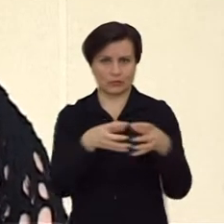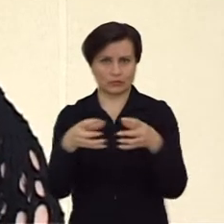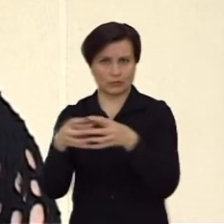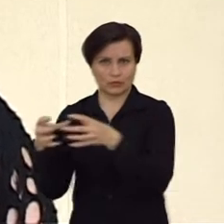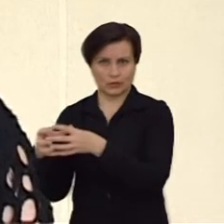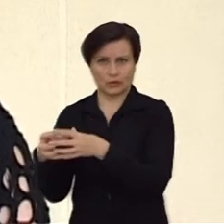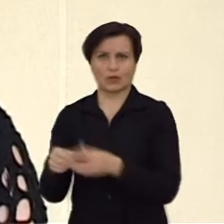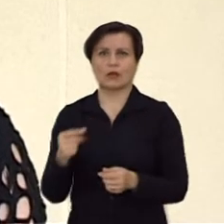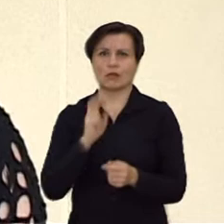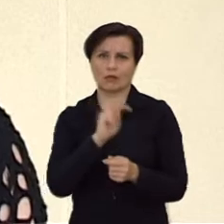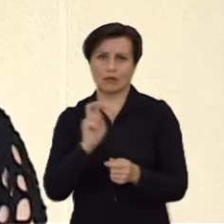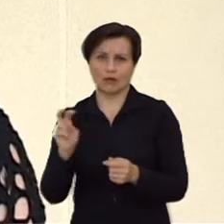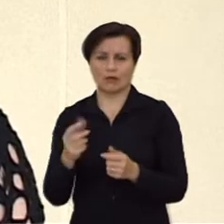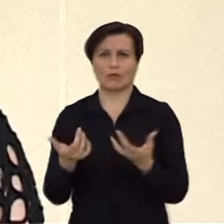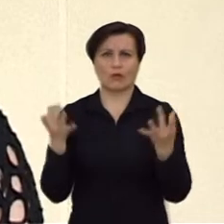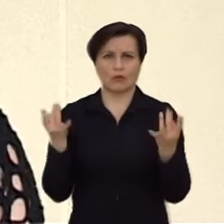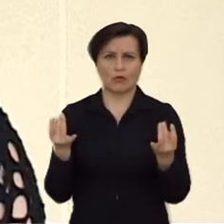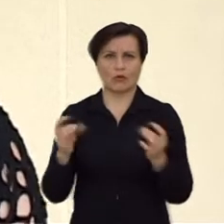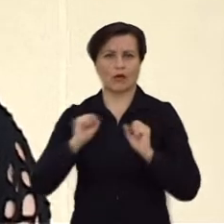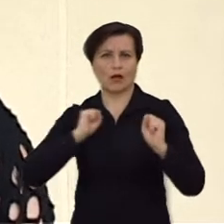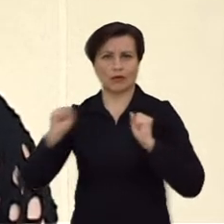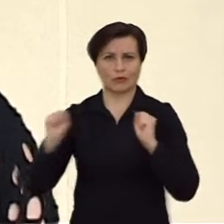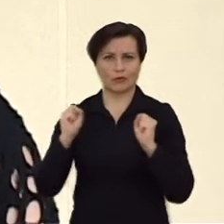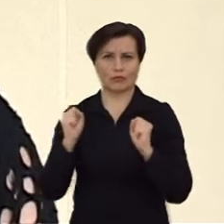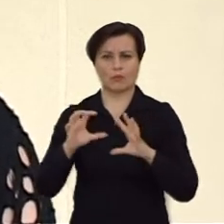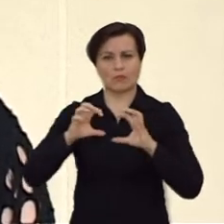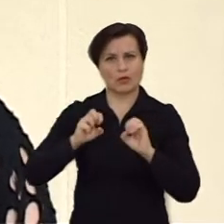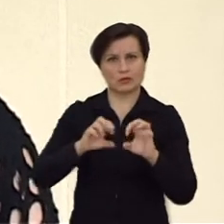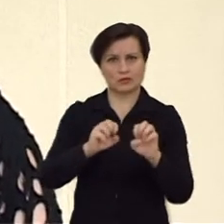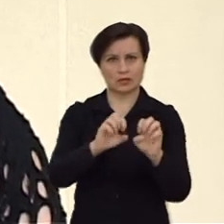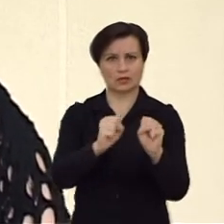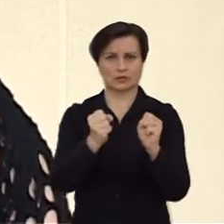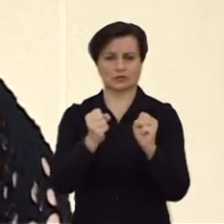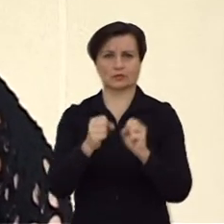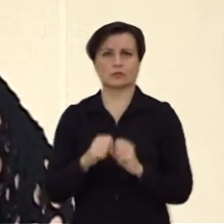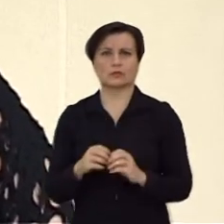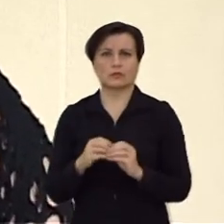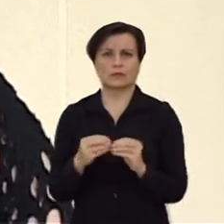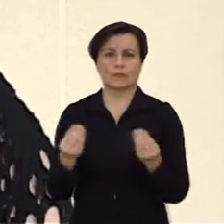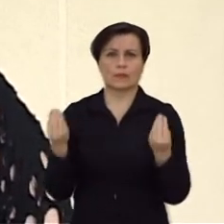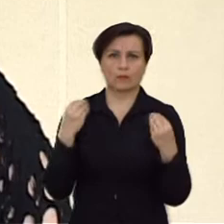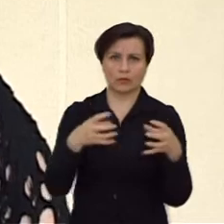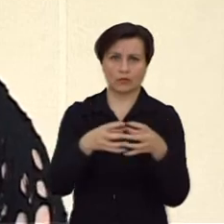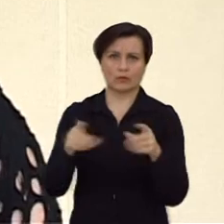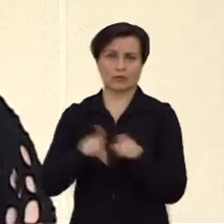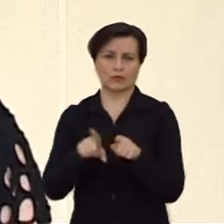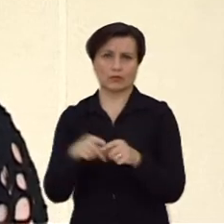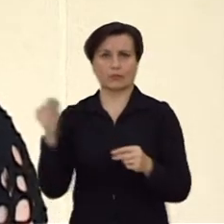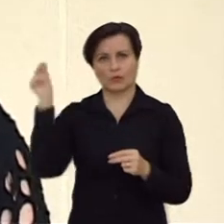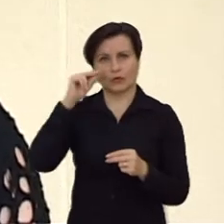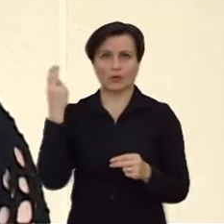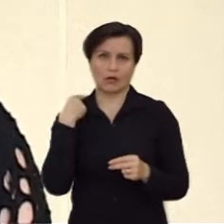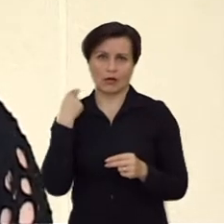būreliuose, lanko ir jogą, lanko ir aerobiką, masažo studiją, taip pat